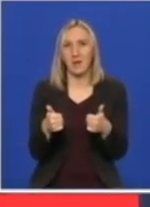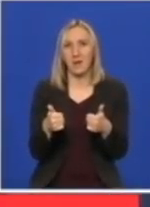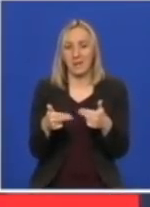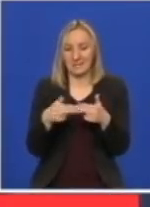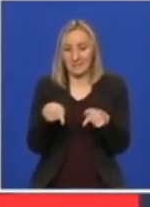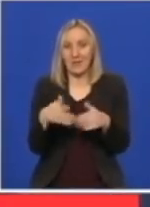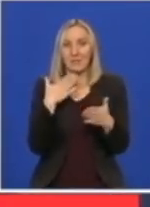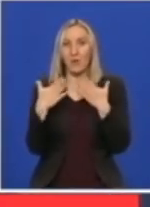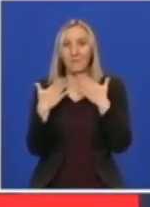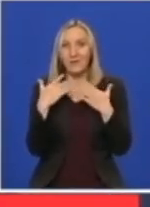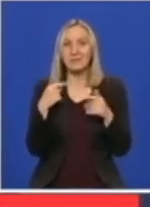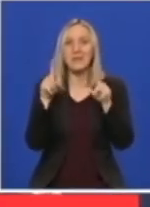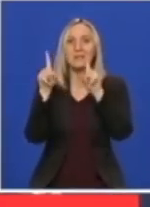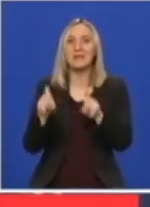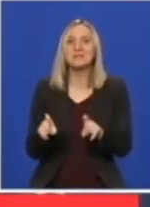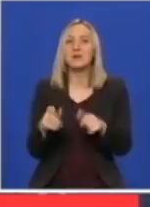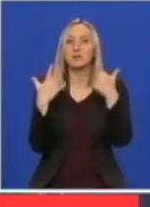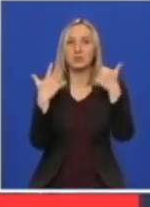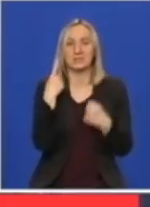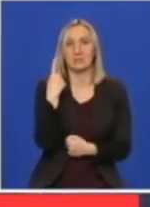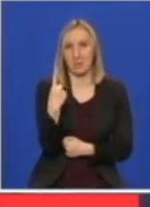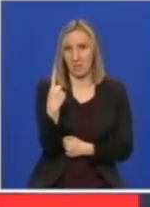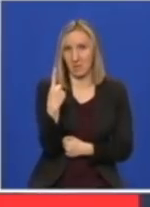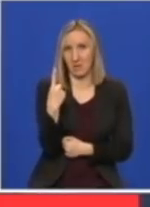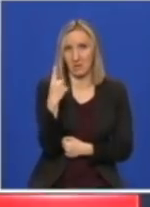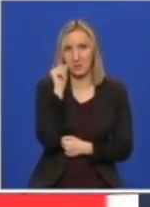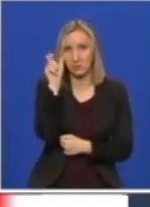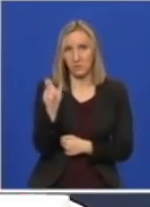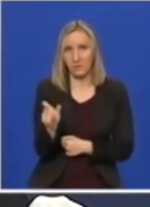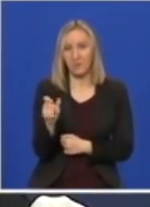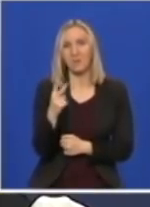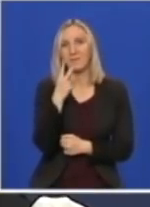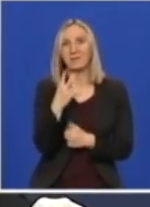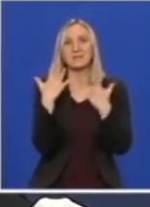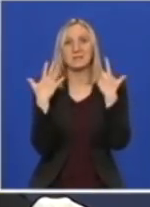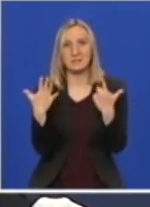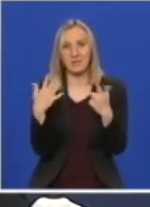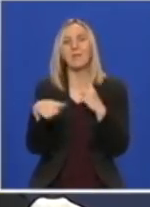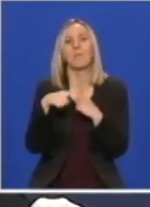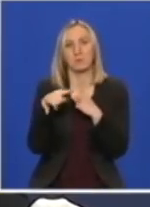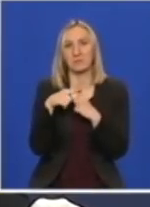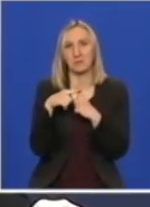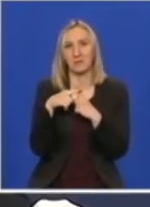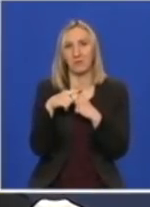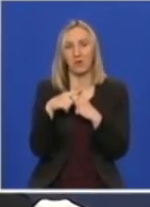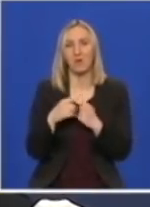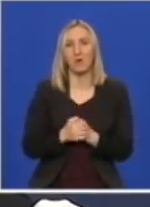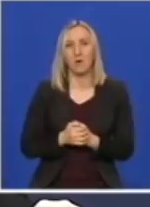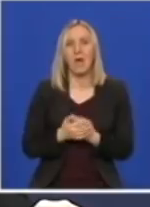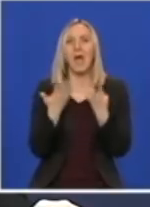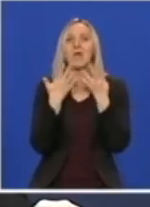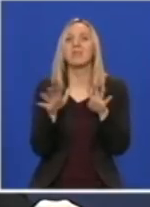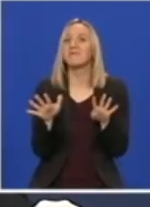konferenciju, testirano je 61, 27 je pozitivno, od kojih je